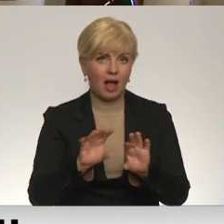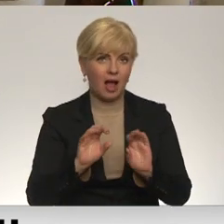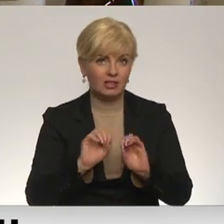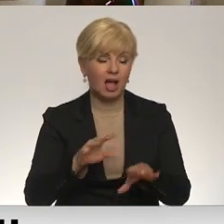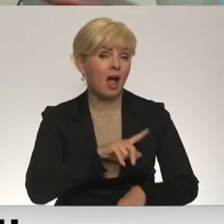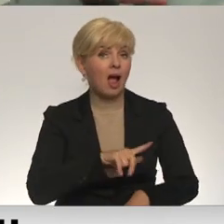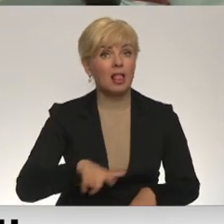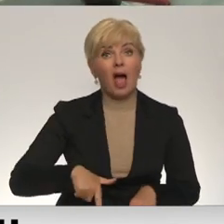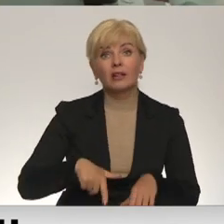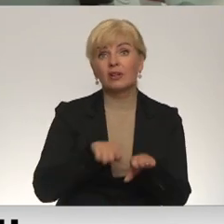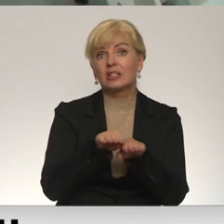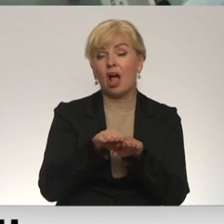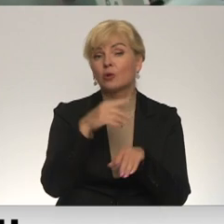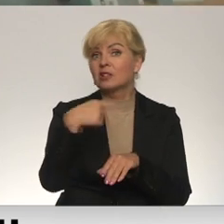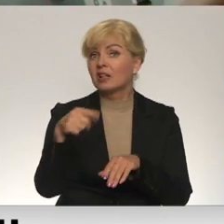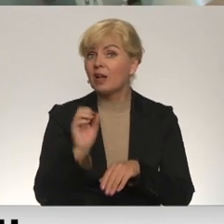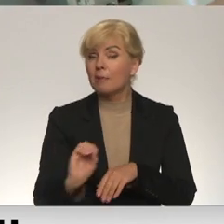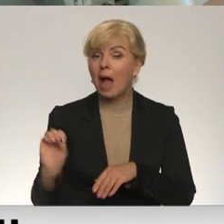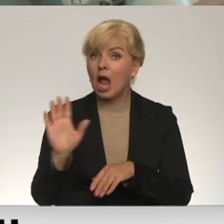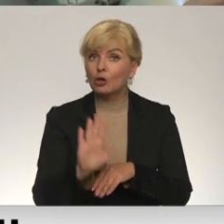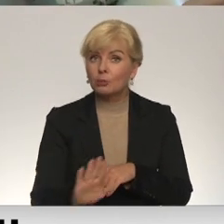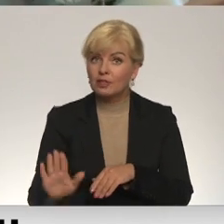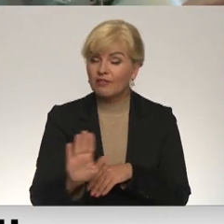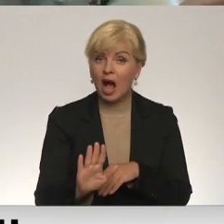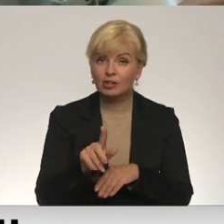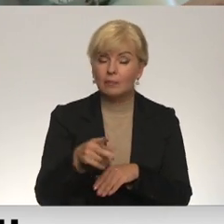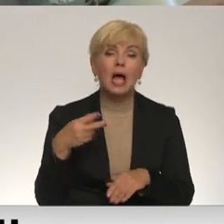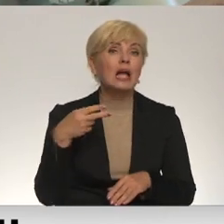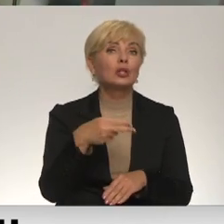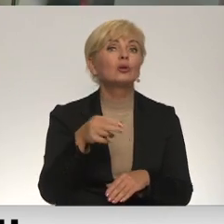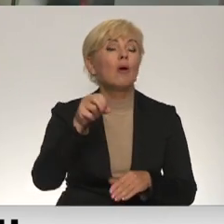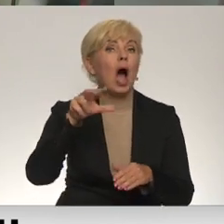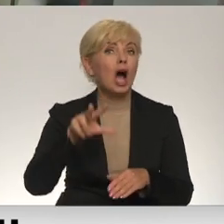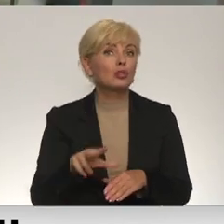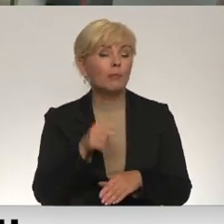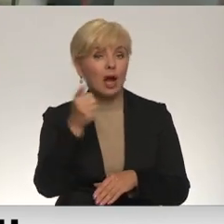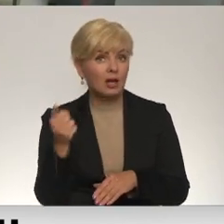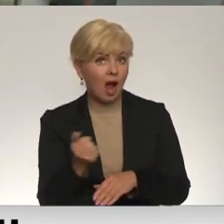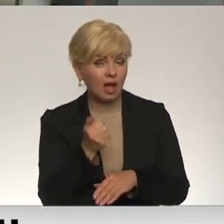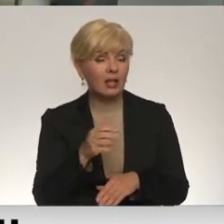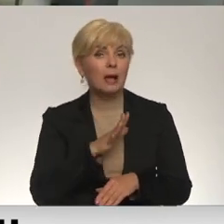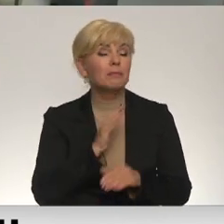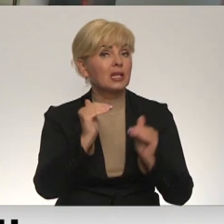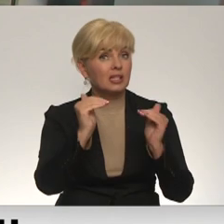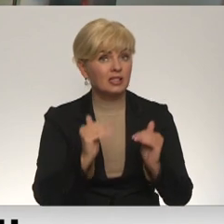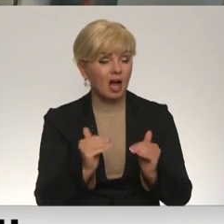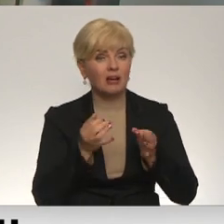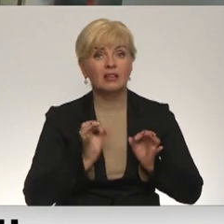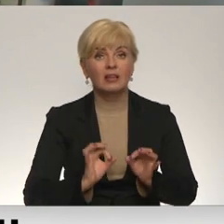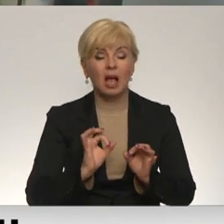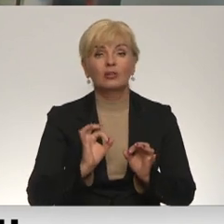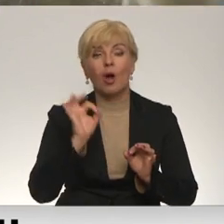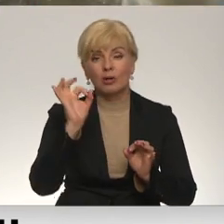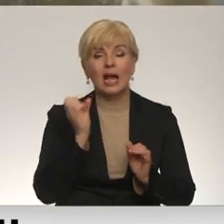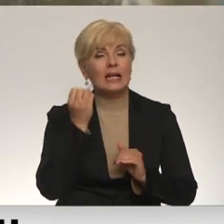Latvijā salīdzinot ar citām Eiropas Savienības valstīm, 2018. gadā bija zemākais doktora grādi